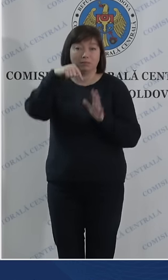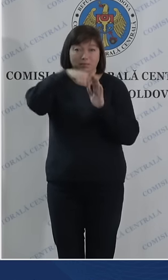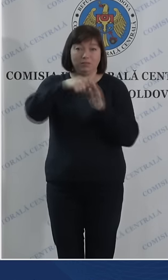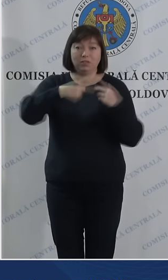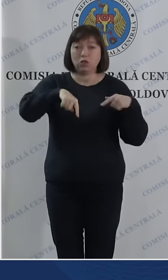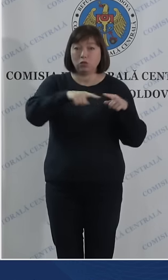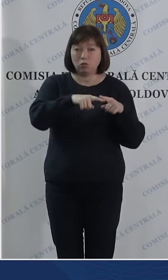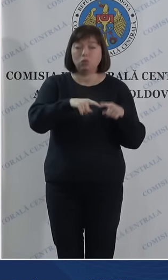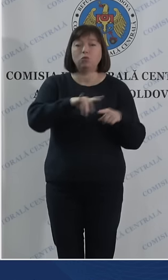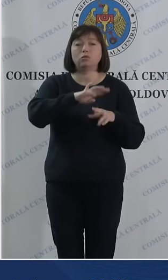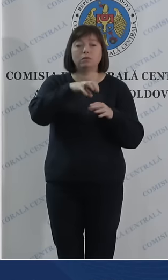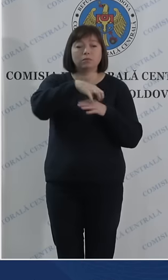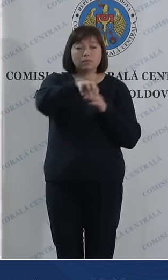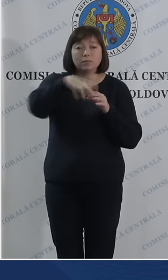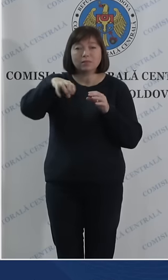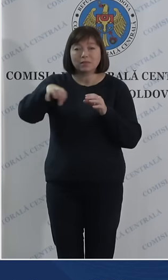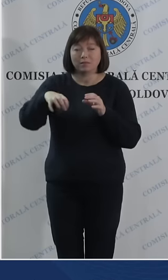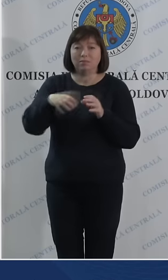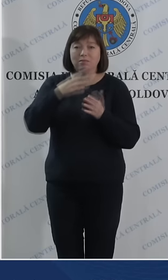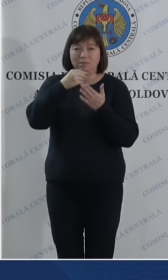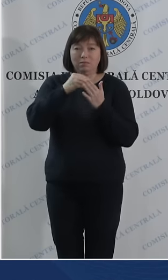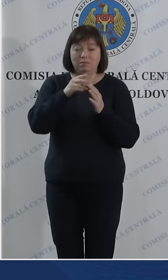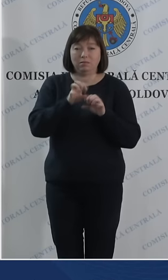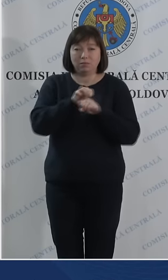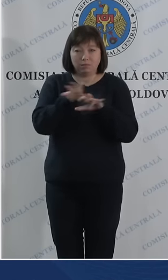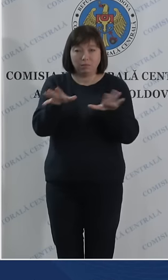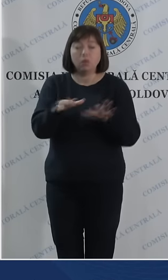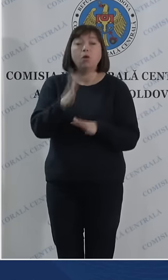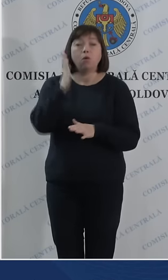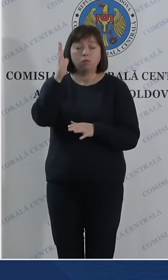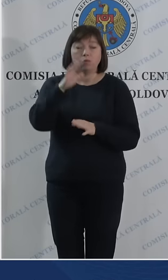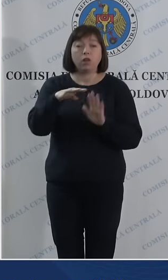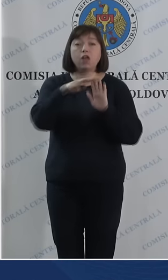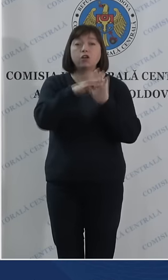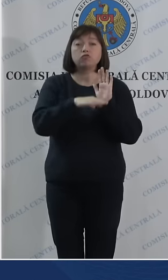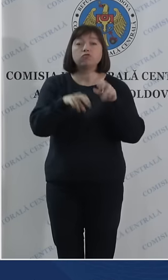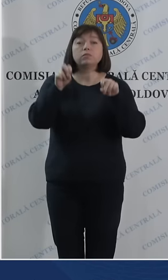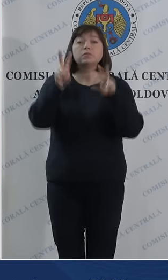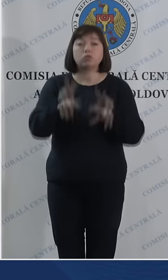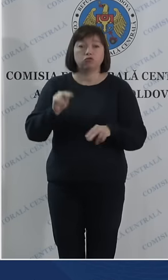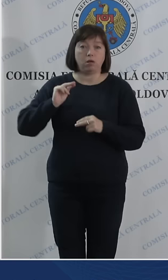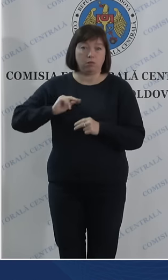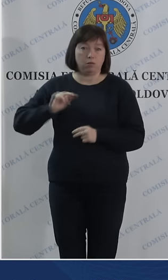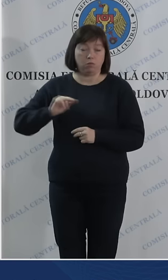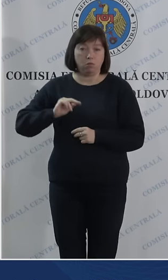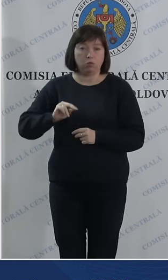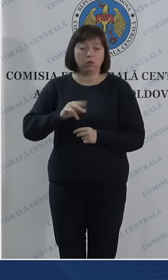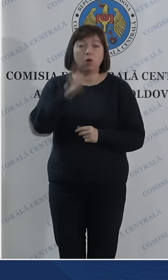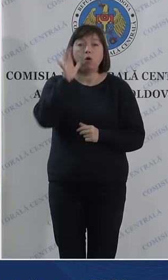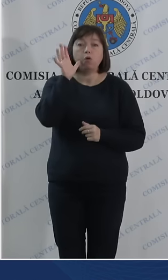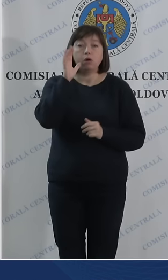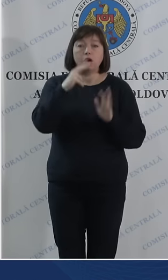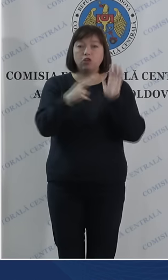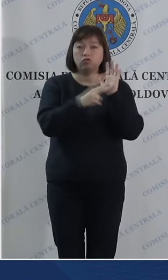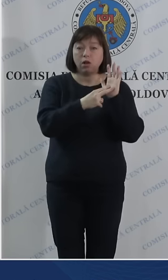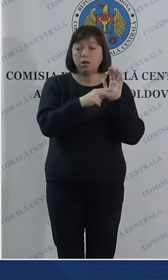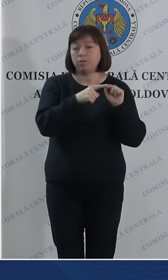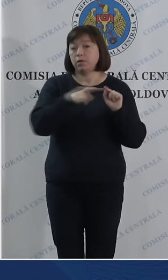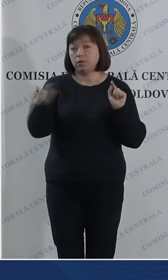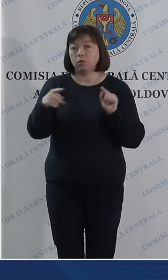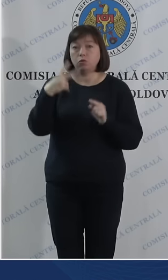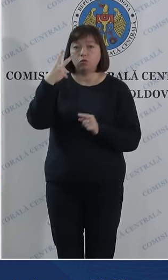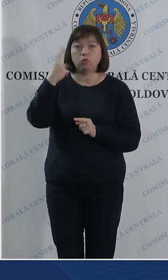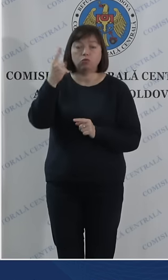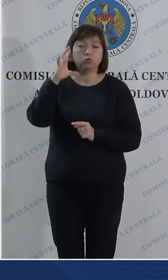inclusiv din subdiviziunile teritoriale, vor avea un regim special de muncă între orele 7 și